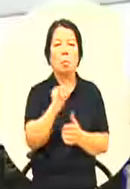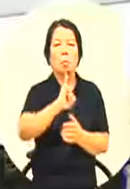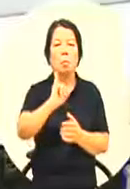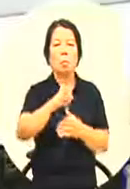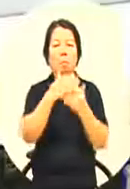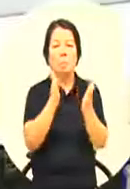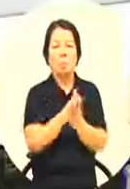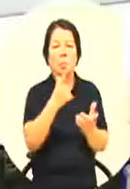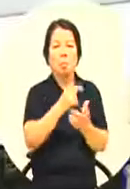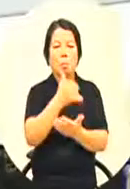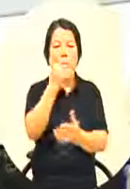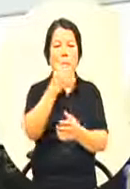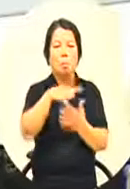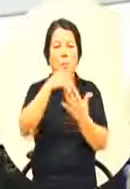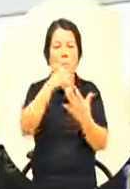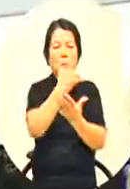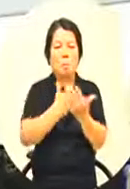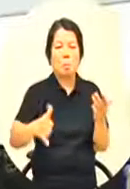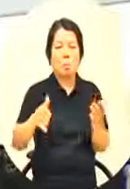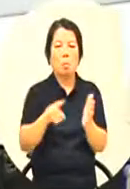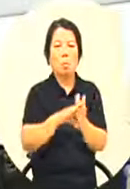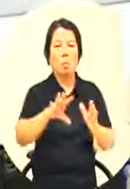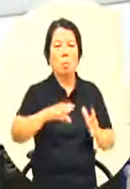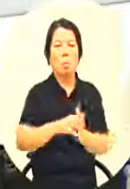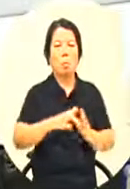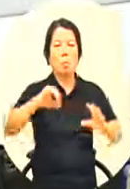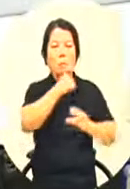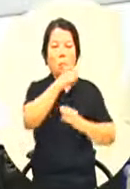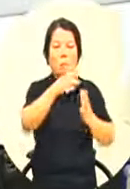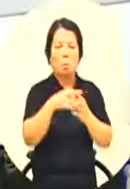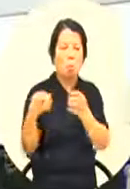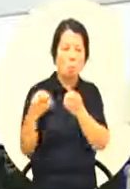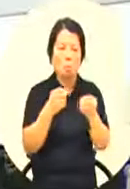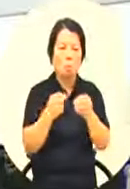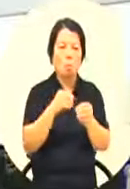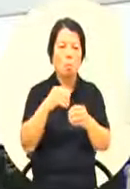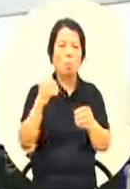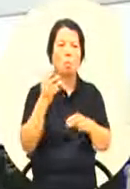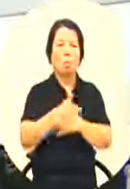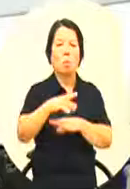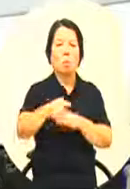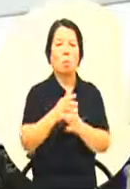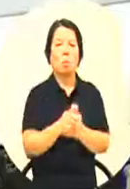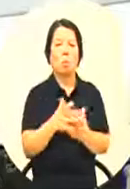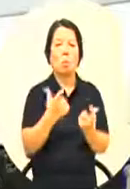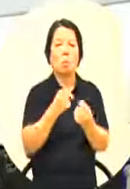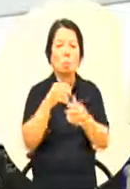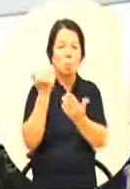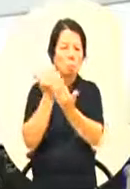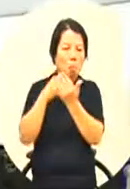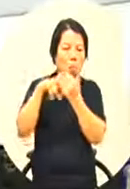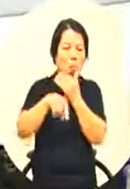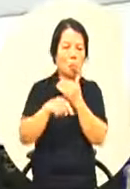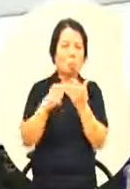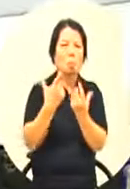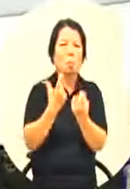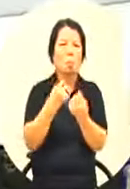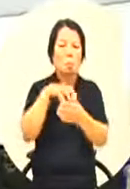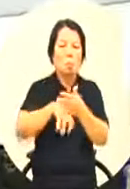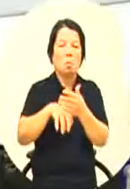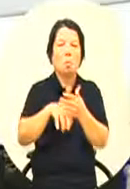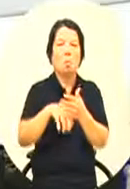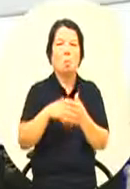后呢也引发国人一个很大的一个讨论这背后隐藏着什么从他们从小